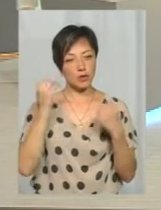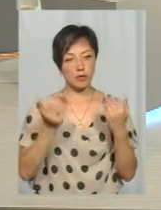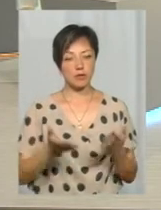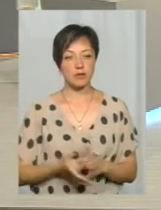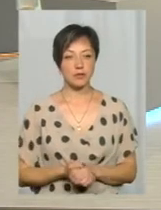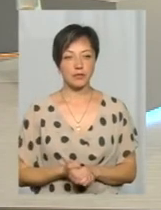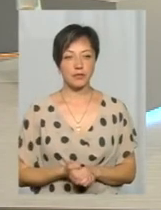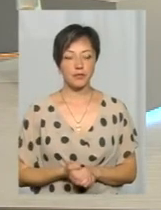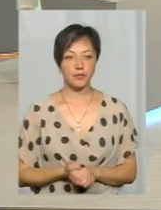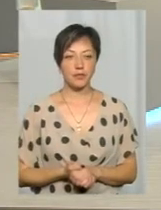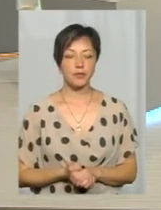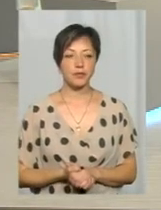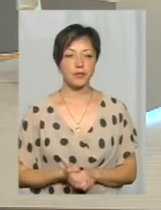вас.